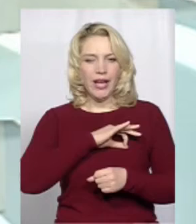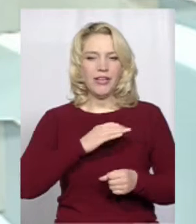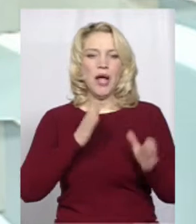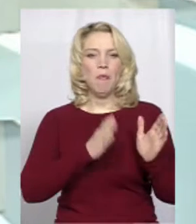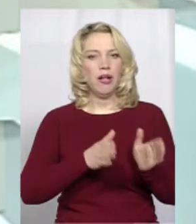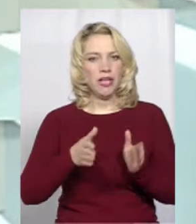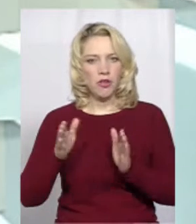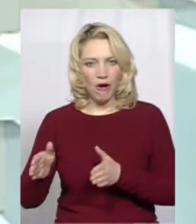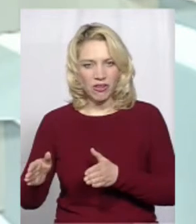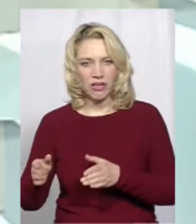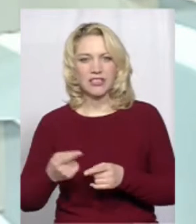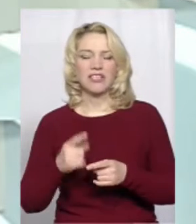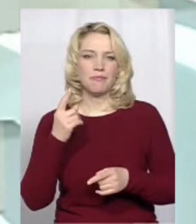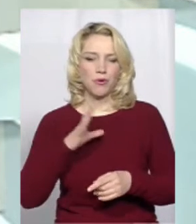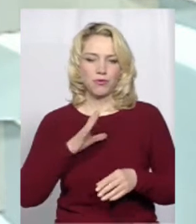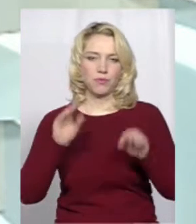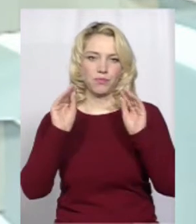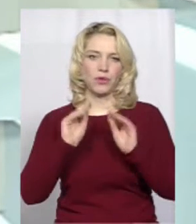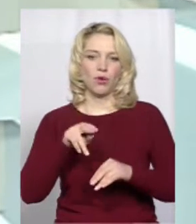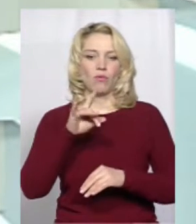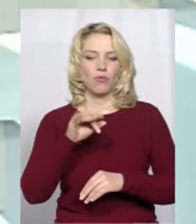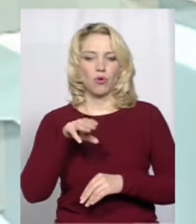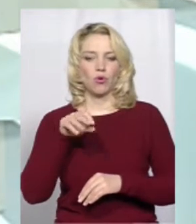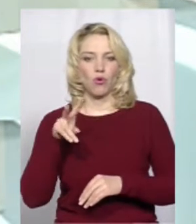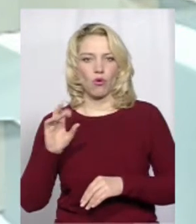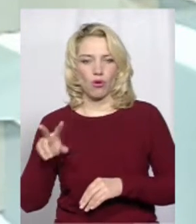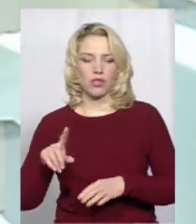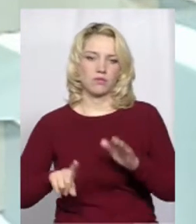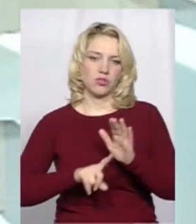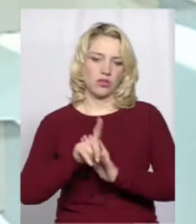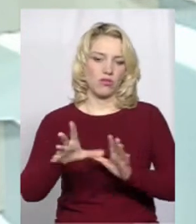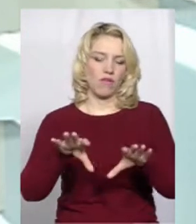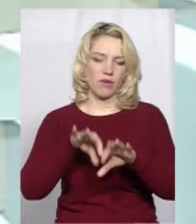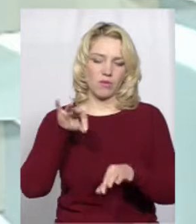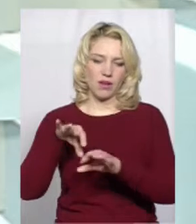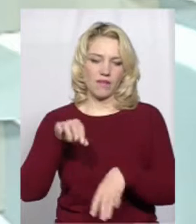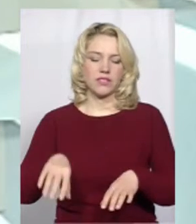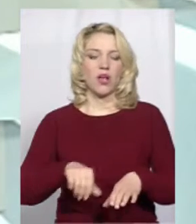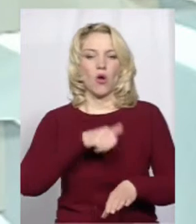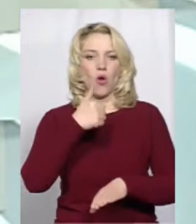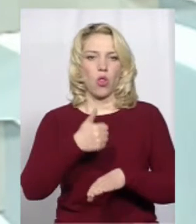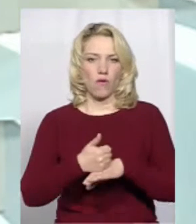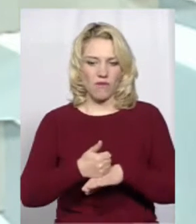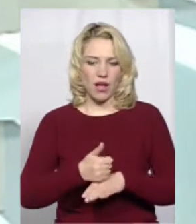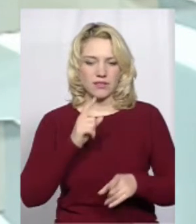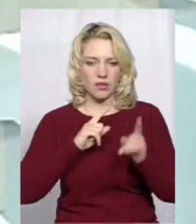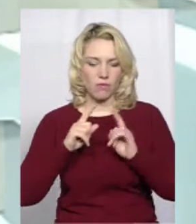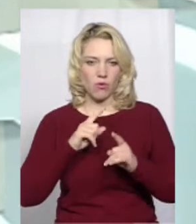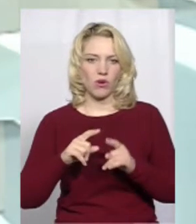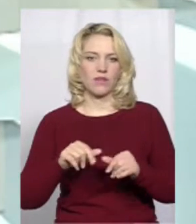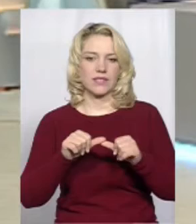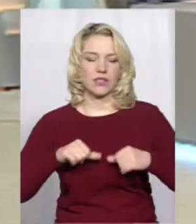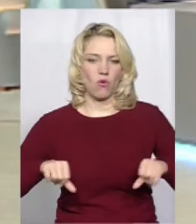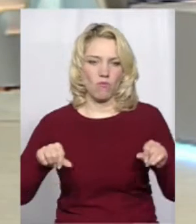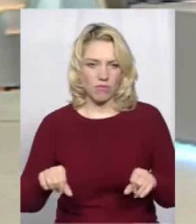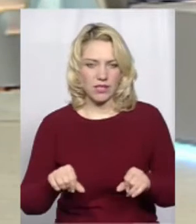певній послідовності. Був складений протокол. Спочатку вибирався голова зборів, секретар зборів, лічильна комісія. Голосували